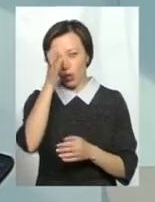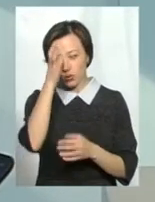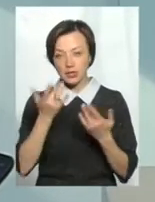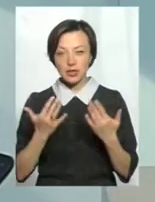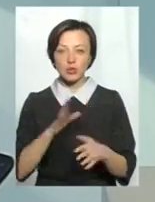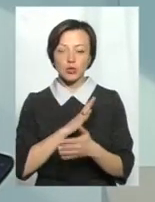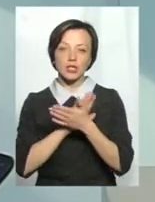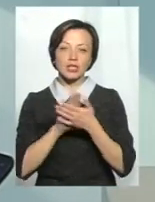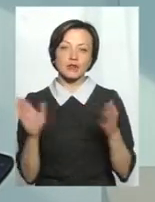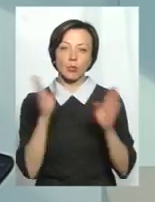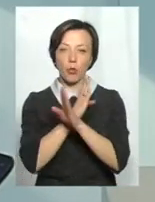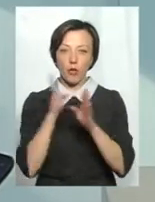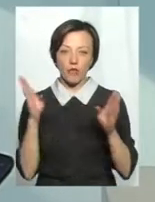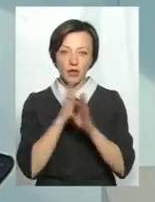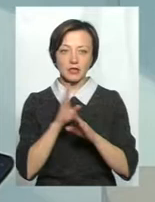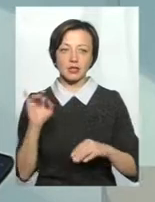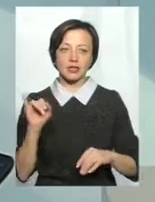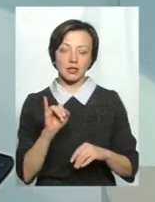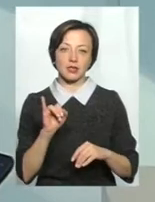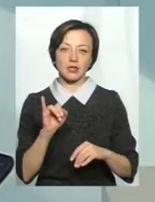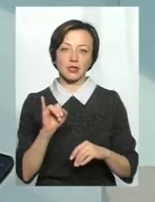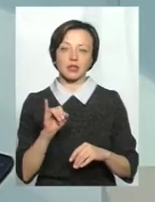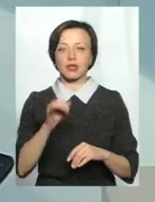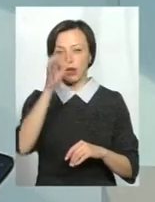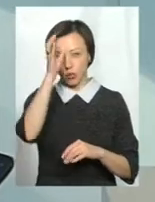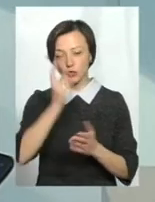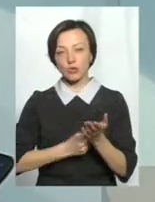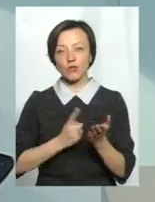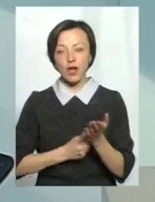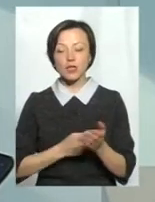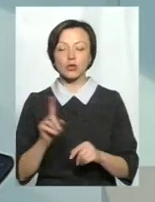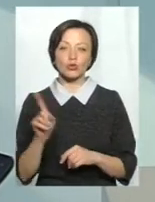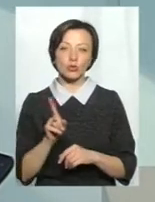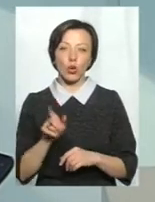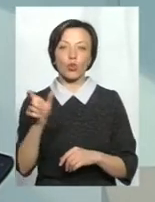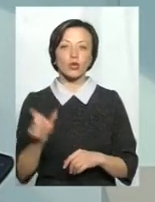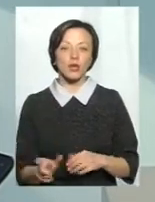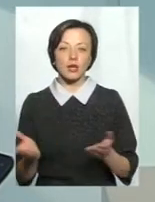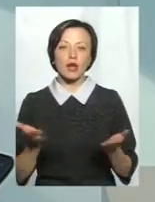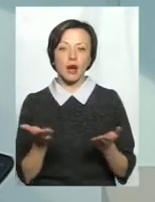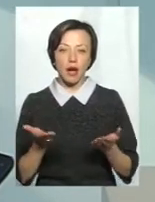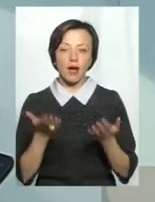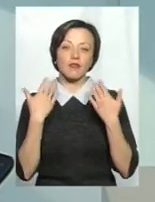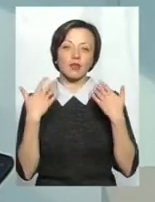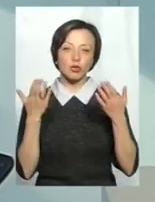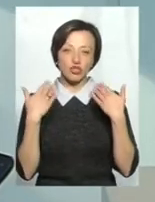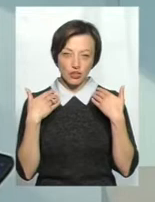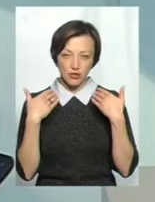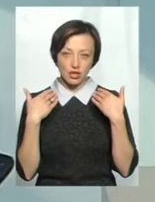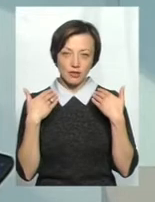скільки бути на свіжому повітрі. І наукою доказано, що людина, яка віддихнувша,